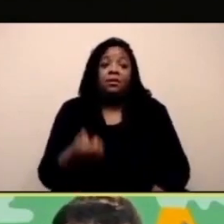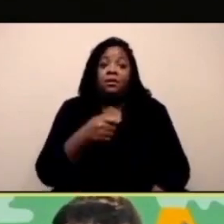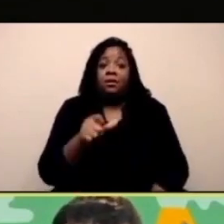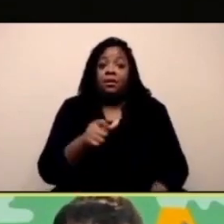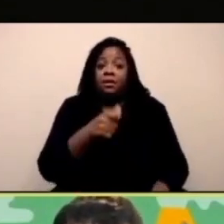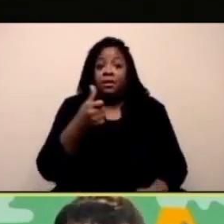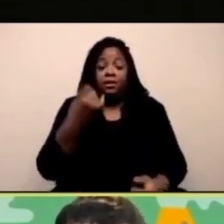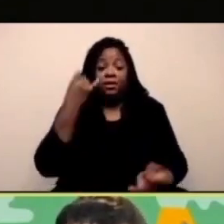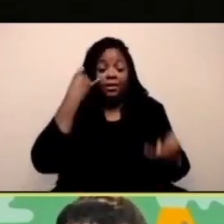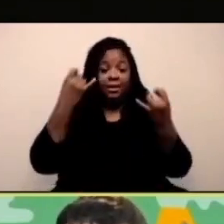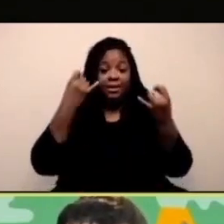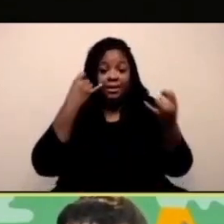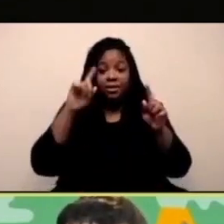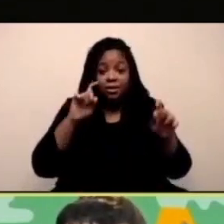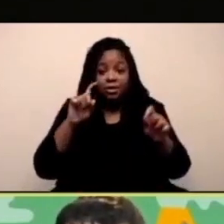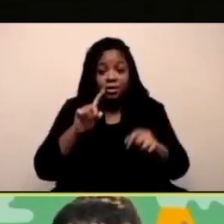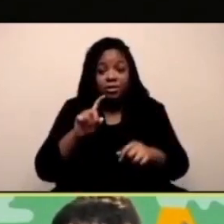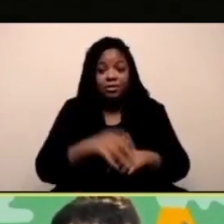Questo mi piace.